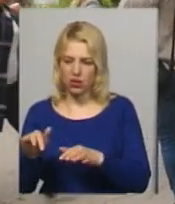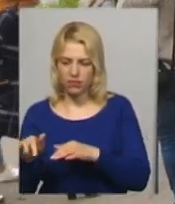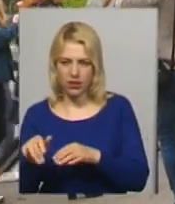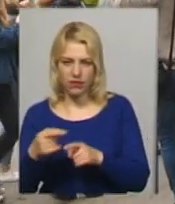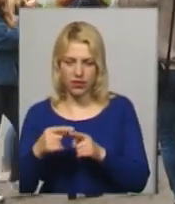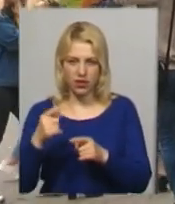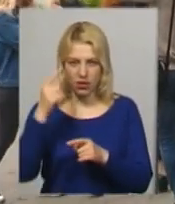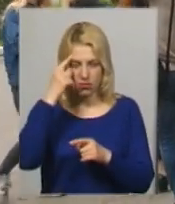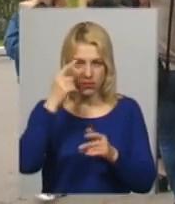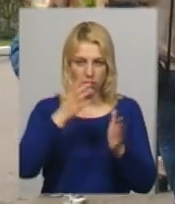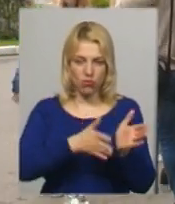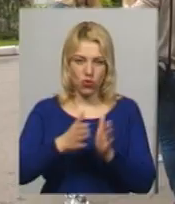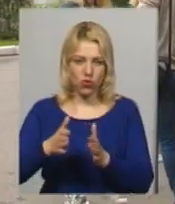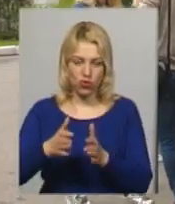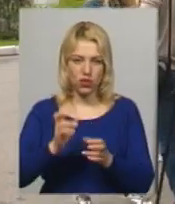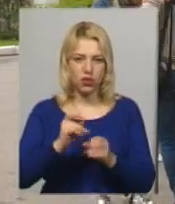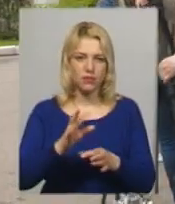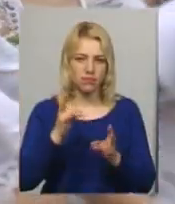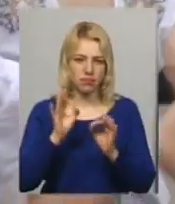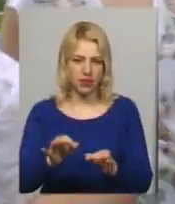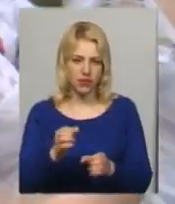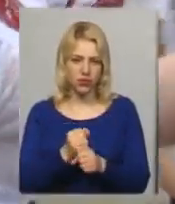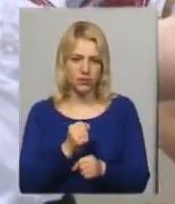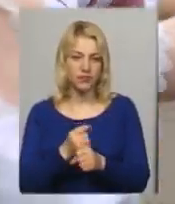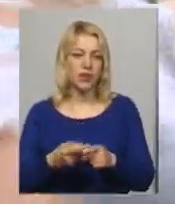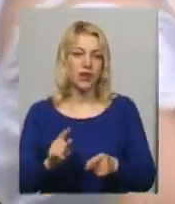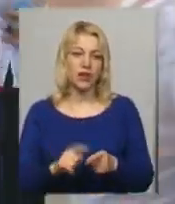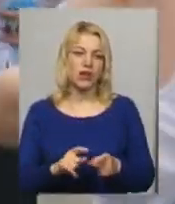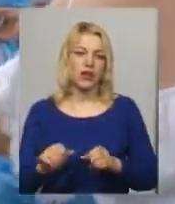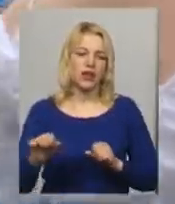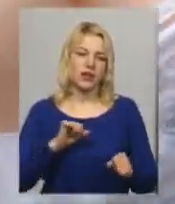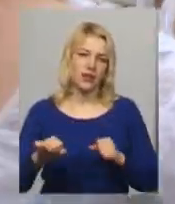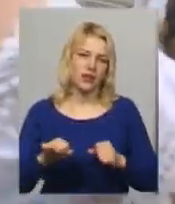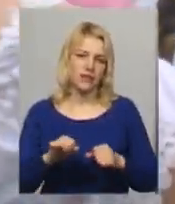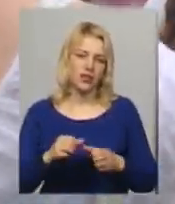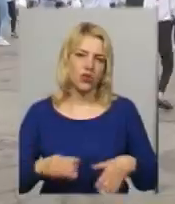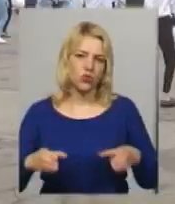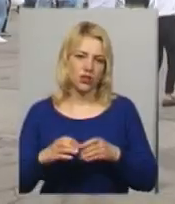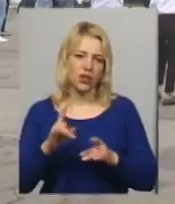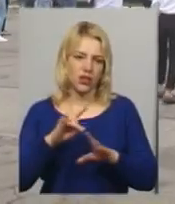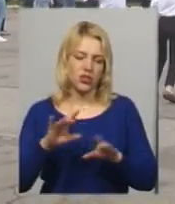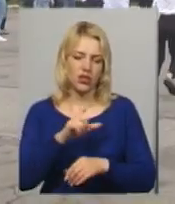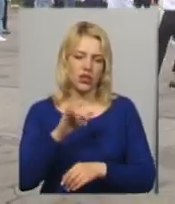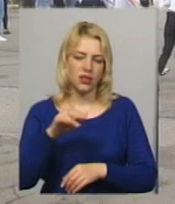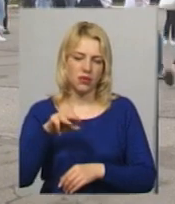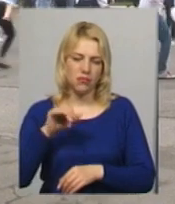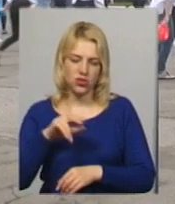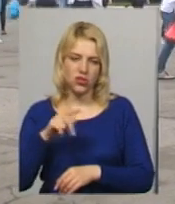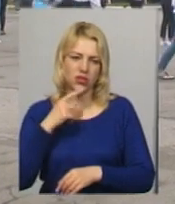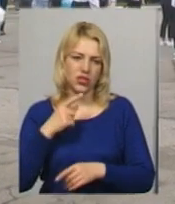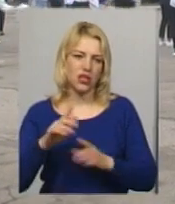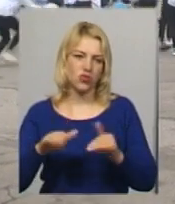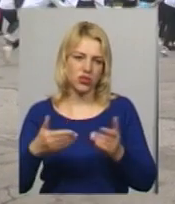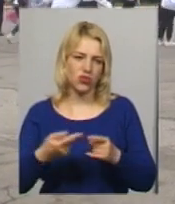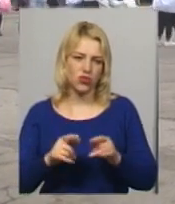тебе порядок тих рухів, які маєш зробити. Керівник гуртка фітнес-а айробіки Віталія Хіміч каже, ініціатори флешмобу студенти.